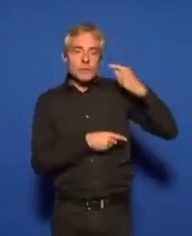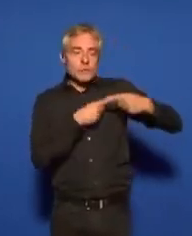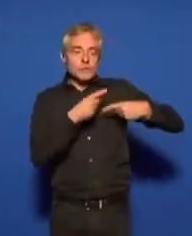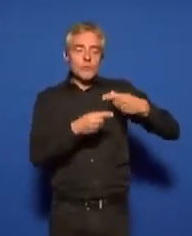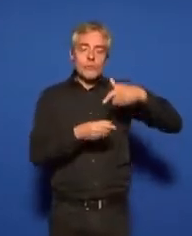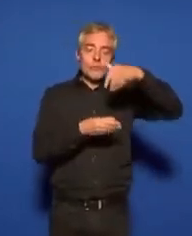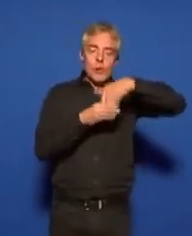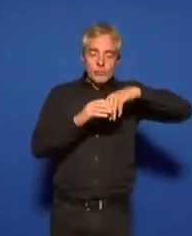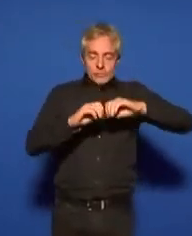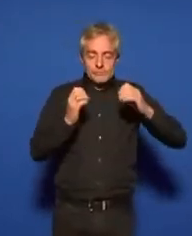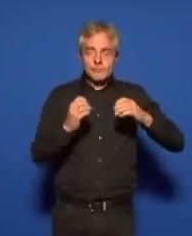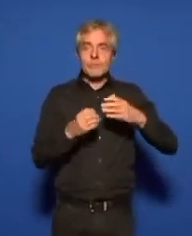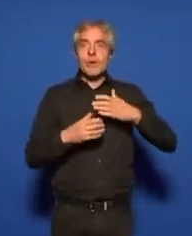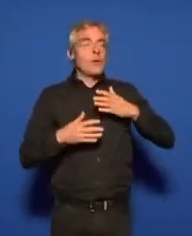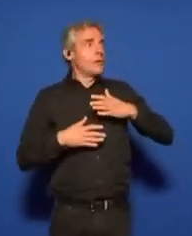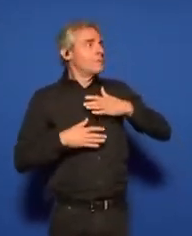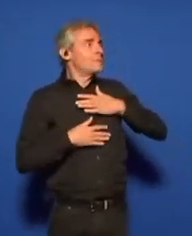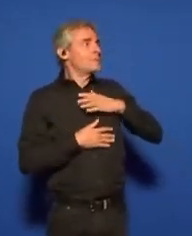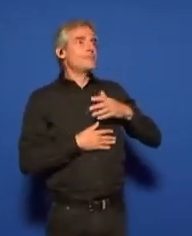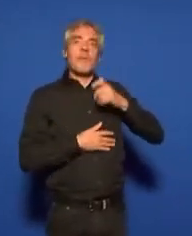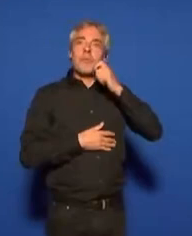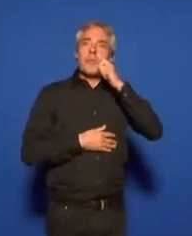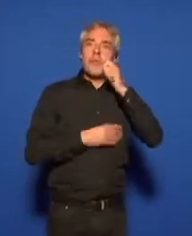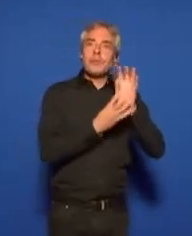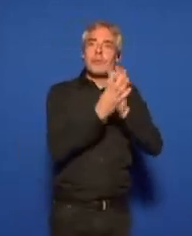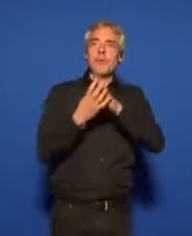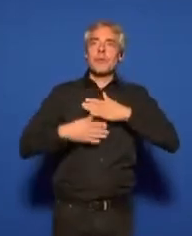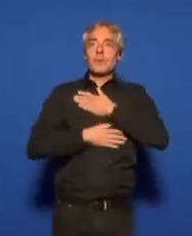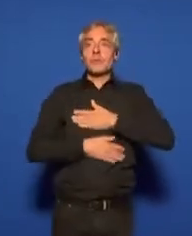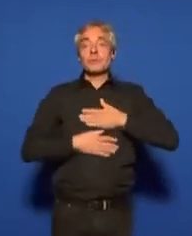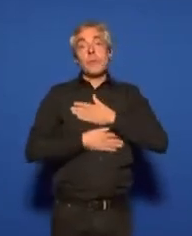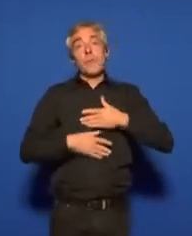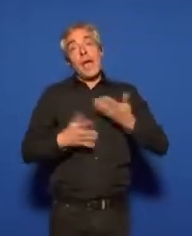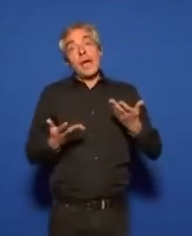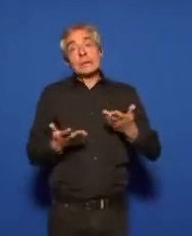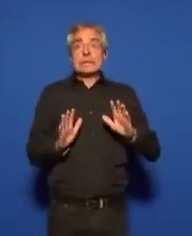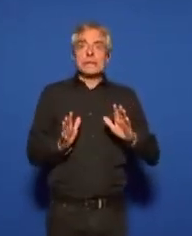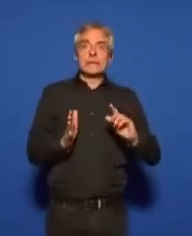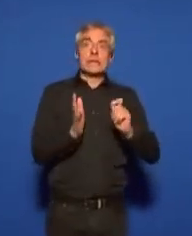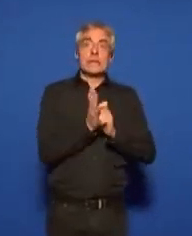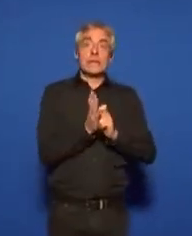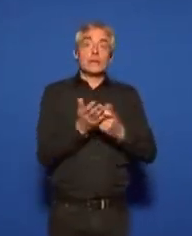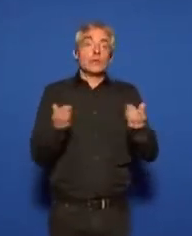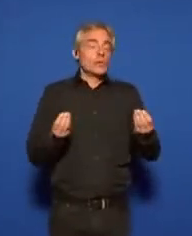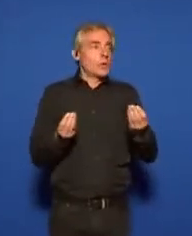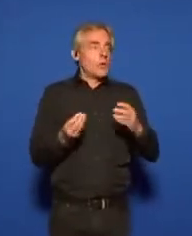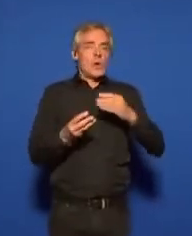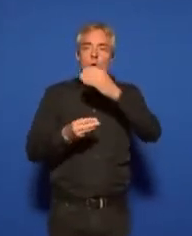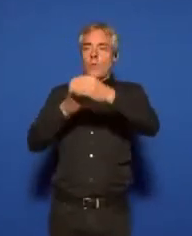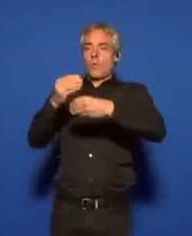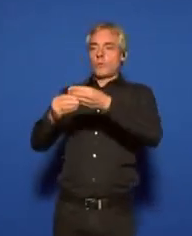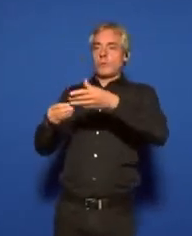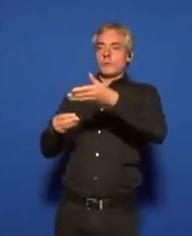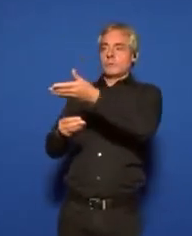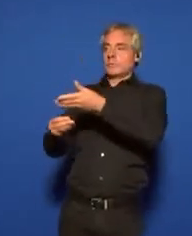marquées du plaisir de se retrouver. Mais il y a des moments où le monde